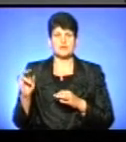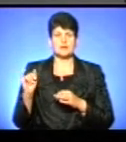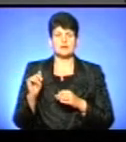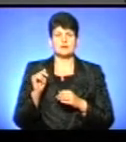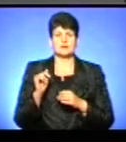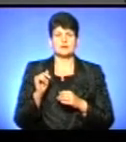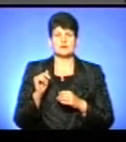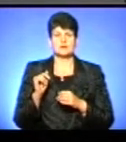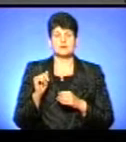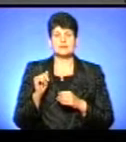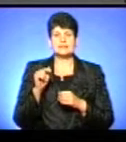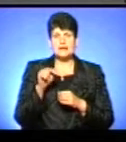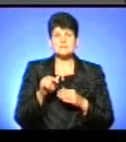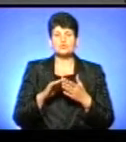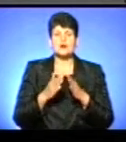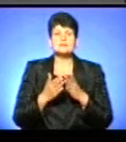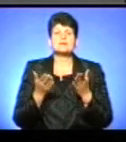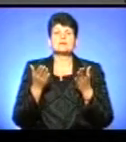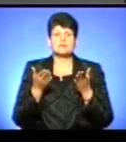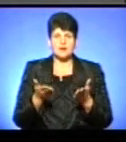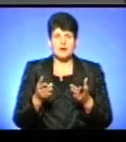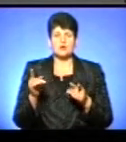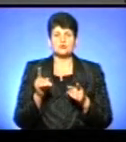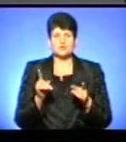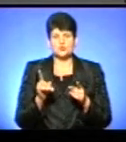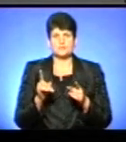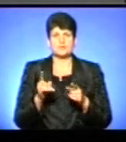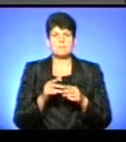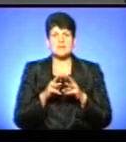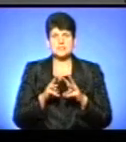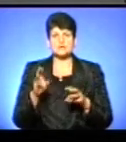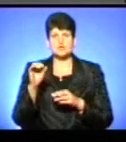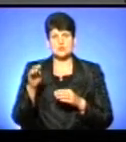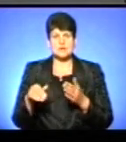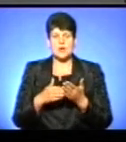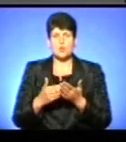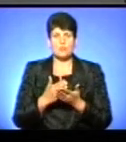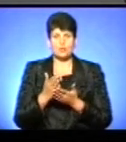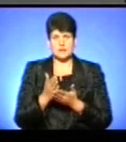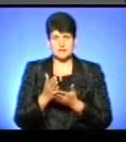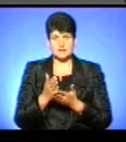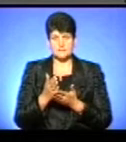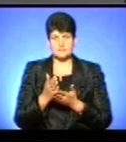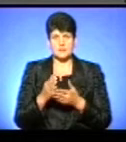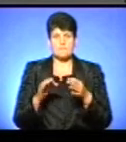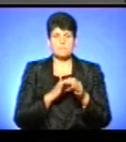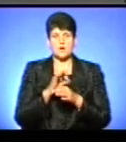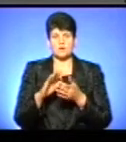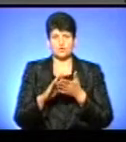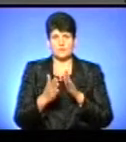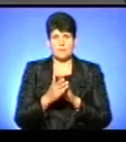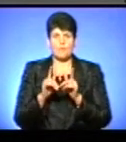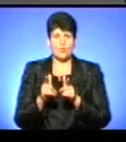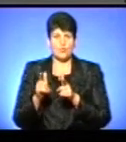ЮНОПС, тобто ситуація така, що це Міністерство соціальної політики, проєкти договорів